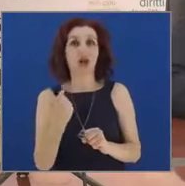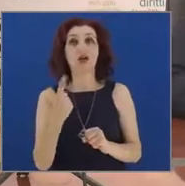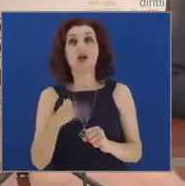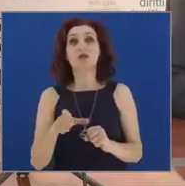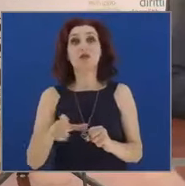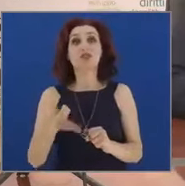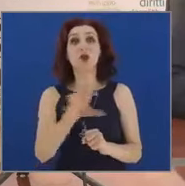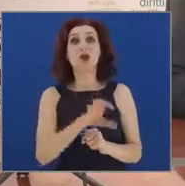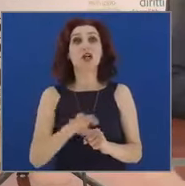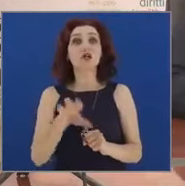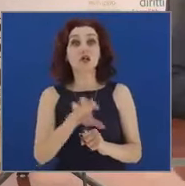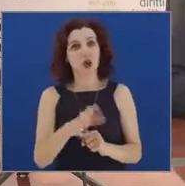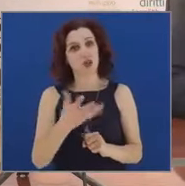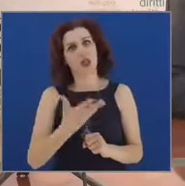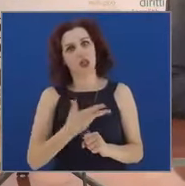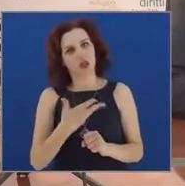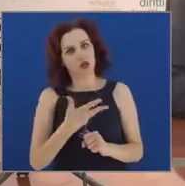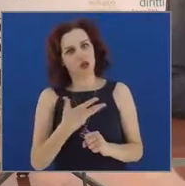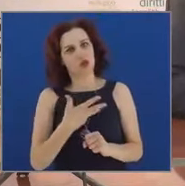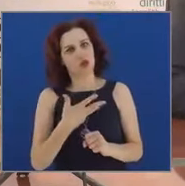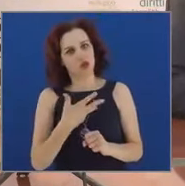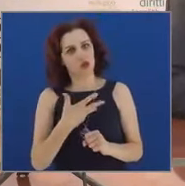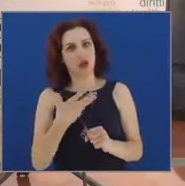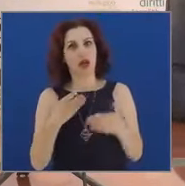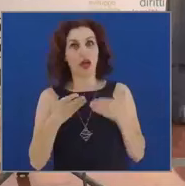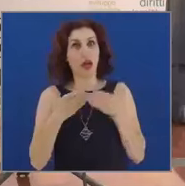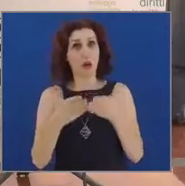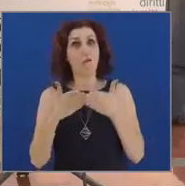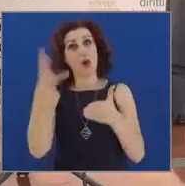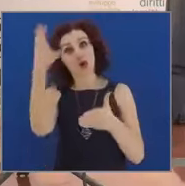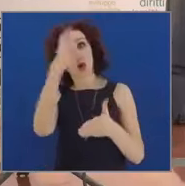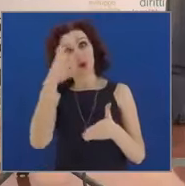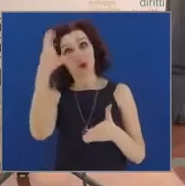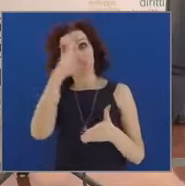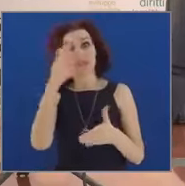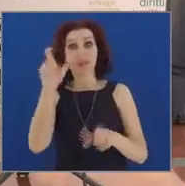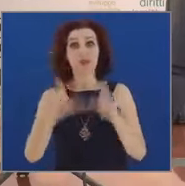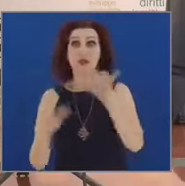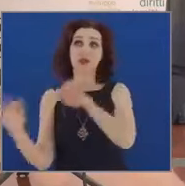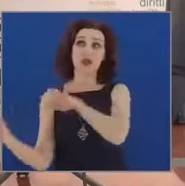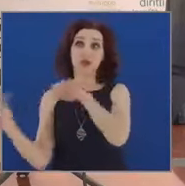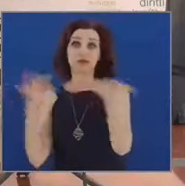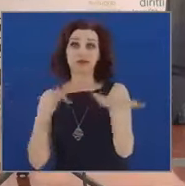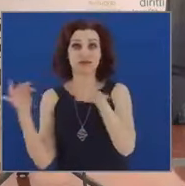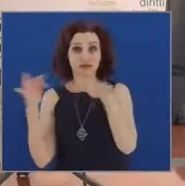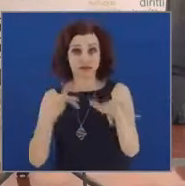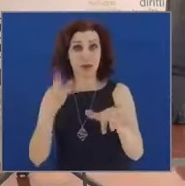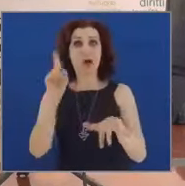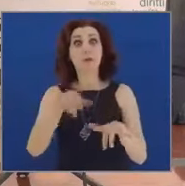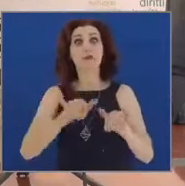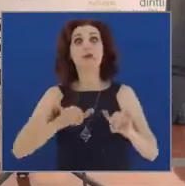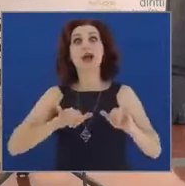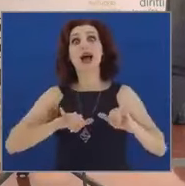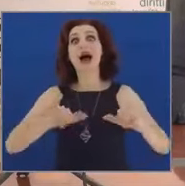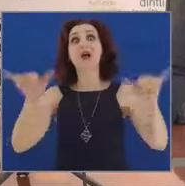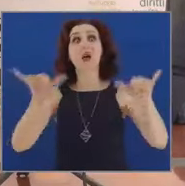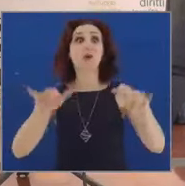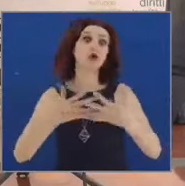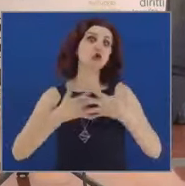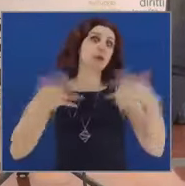quale, oltre ad esserci più importante porto croceristico e quindi passeggeri del Paese, c'è anche il più grande aeroporto del Paese.